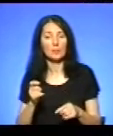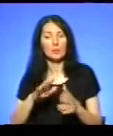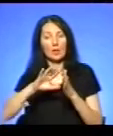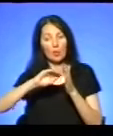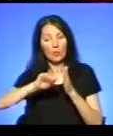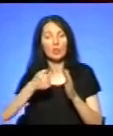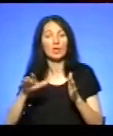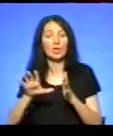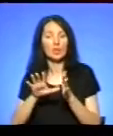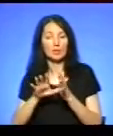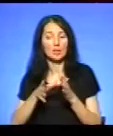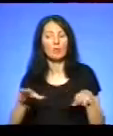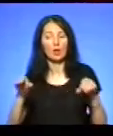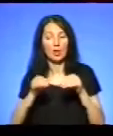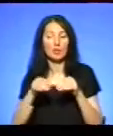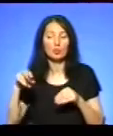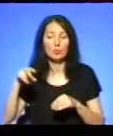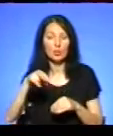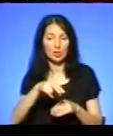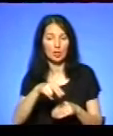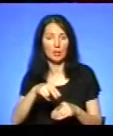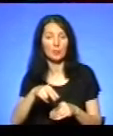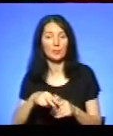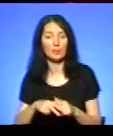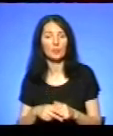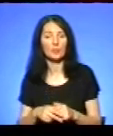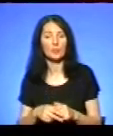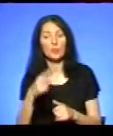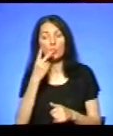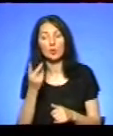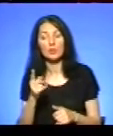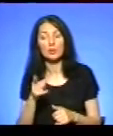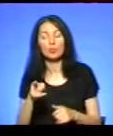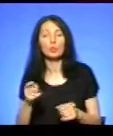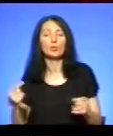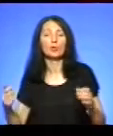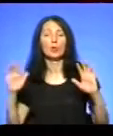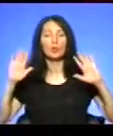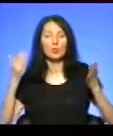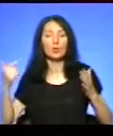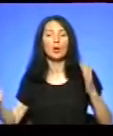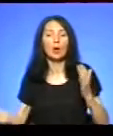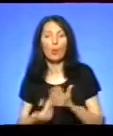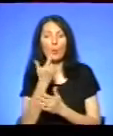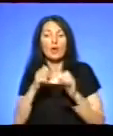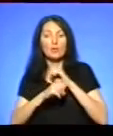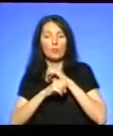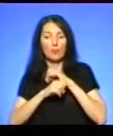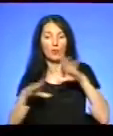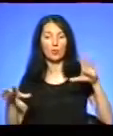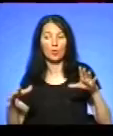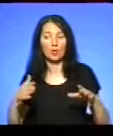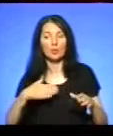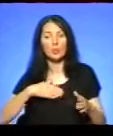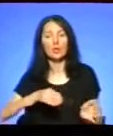електриків. Разом з ними підійшли, подивитися, тут раптово знову вибух. О, мене